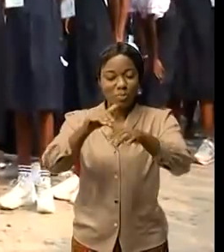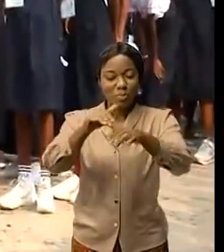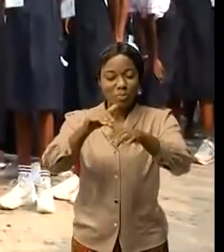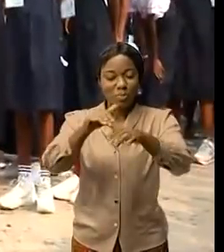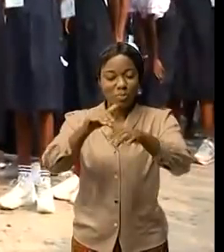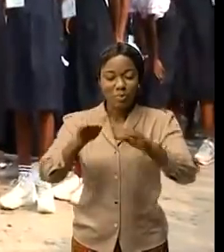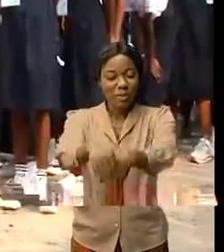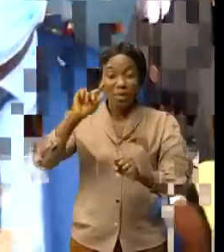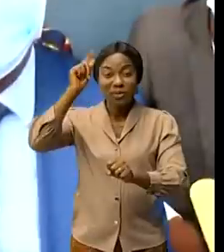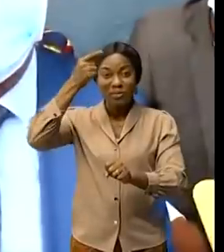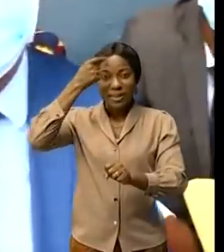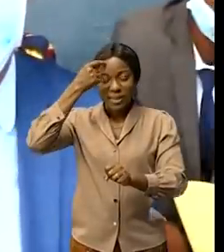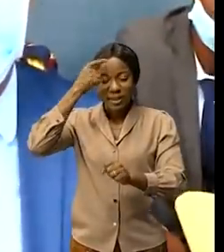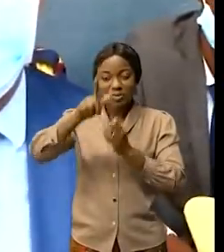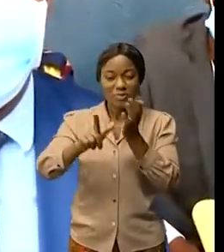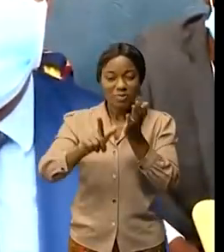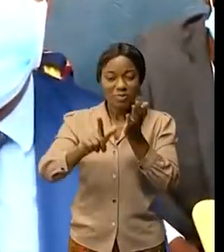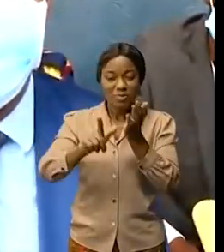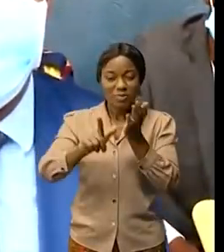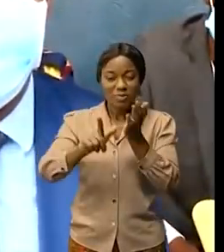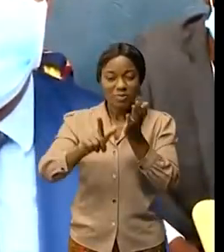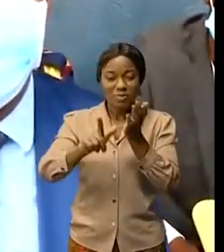admittérim taylor